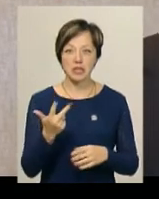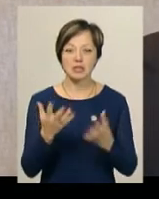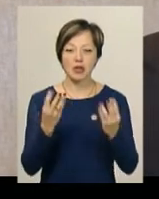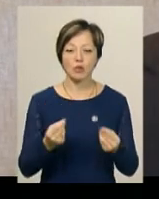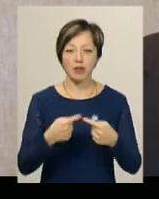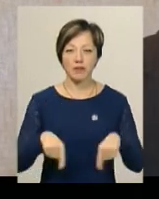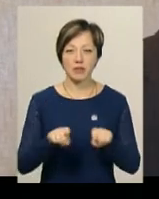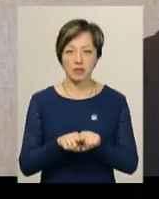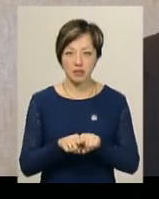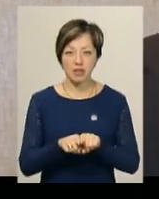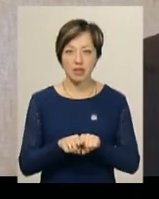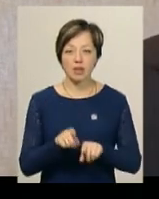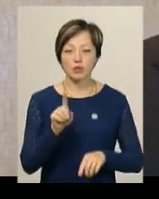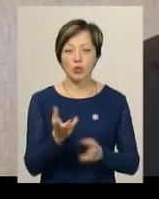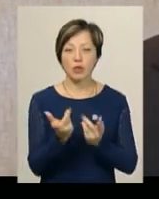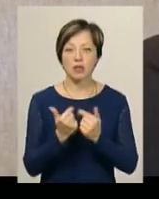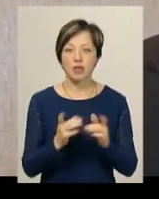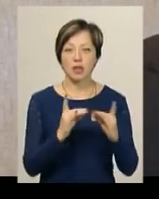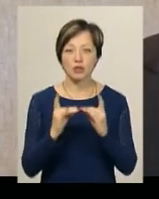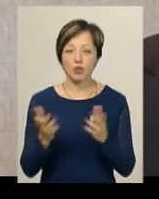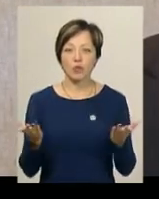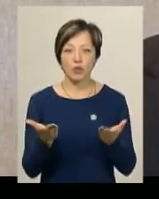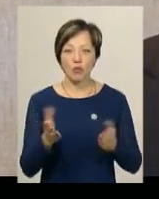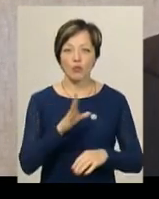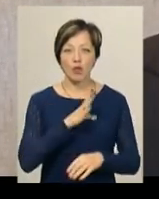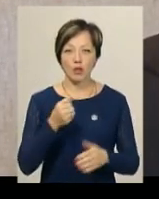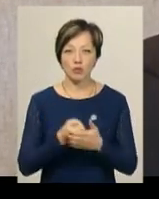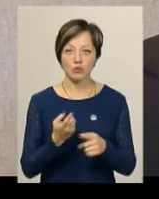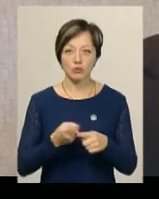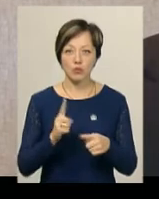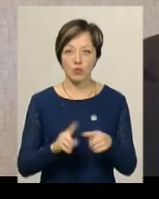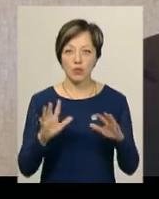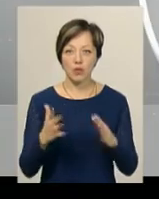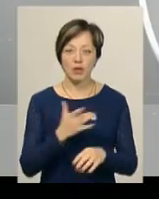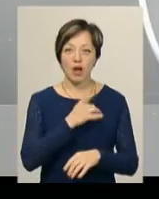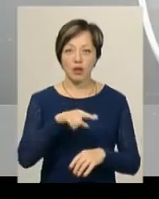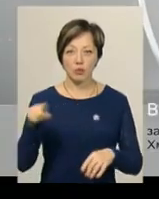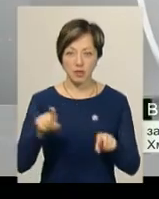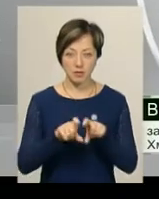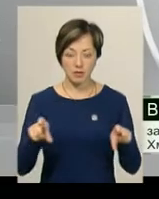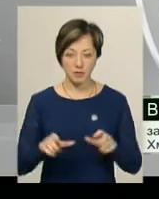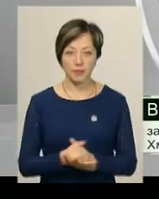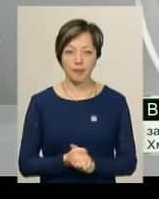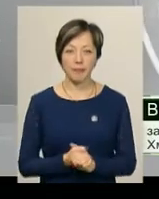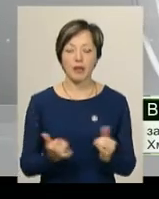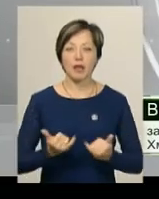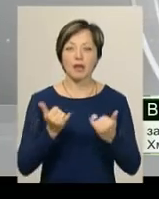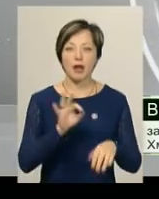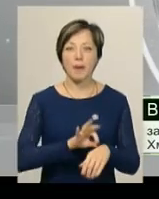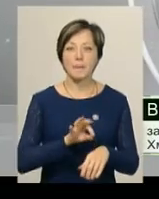відділення, власне, з тією кількістю ліжок, якою була до цього моменту в кардіодиспансері. Для пацієнтів